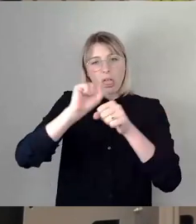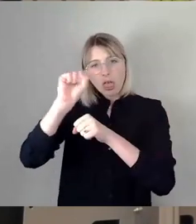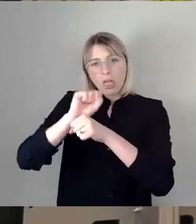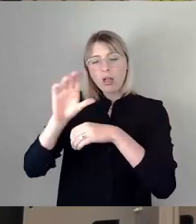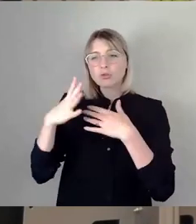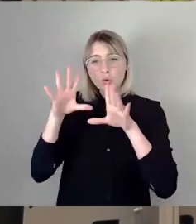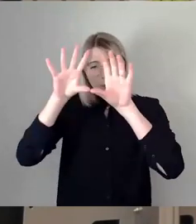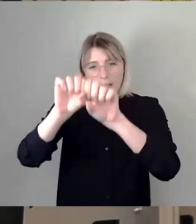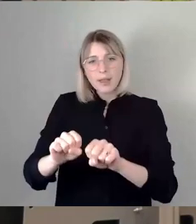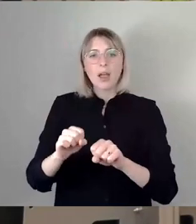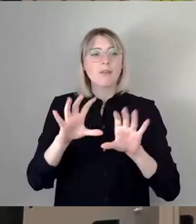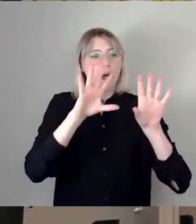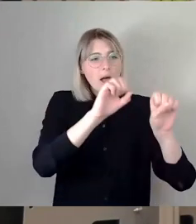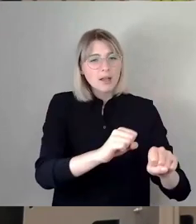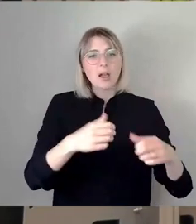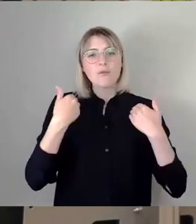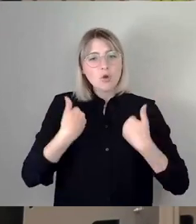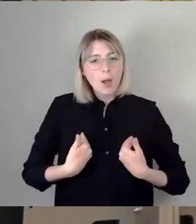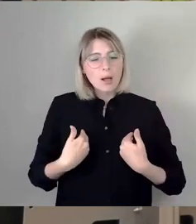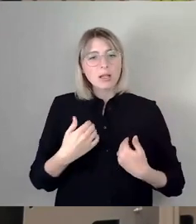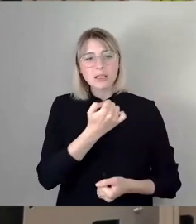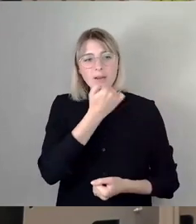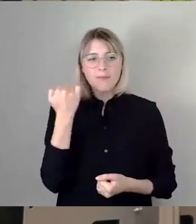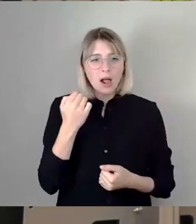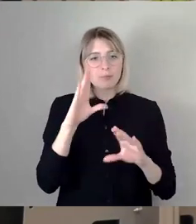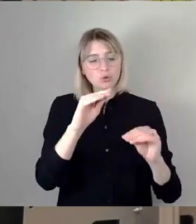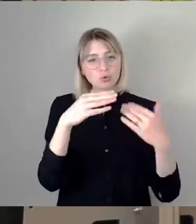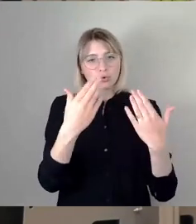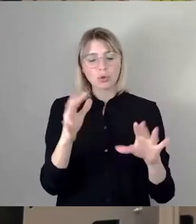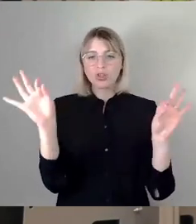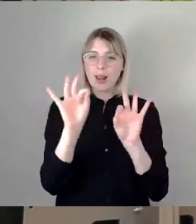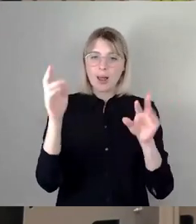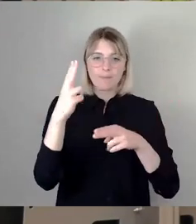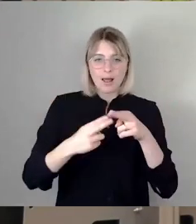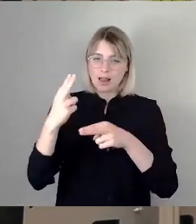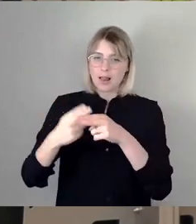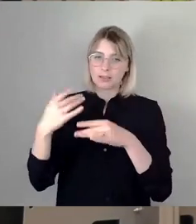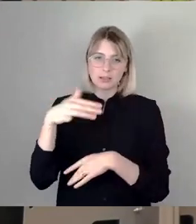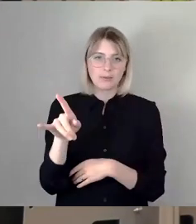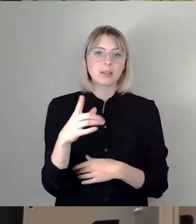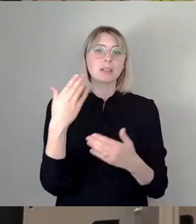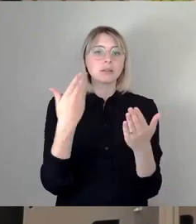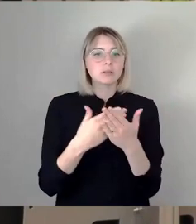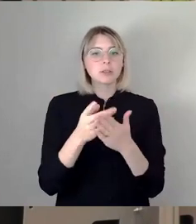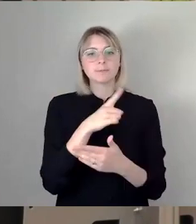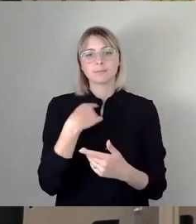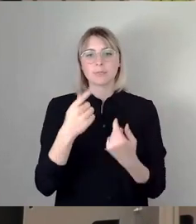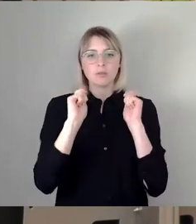Angriffe, wehrbar, körperlich, mit schlimmen Verletzungen. Deswegen machen wir den Vorschlag,